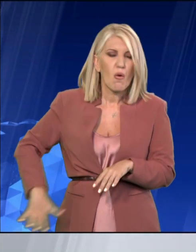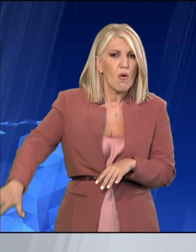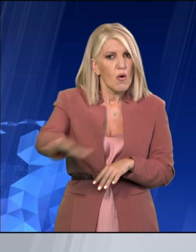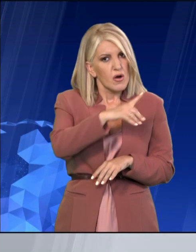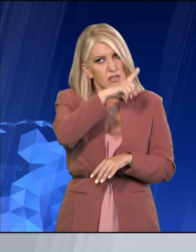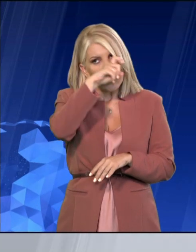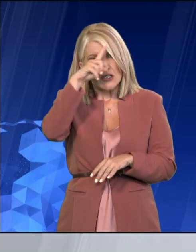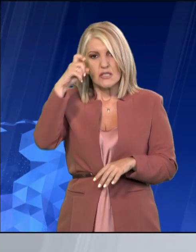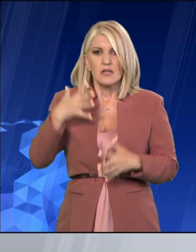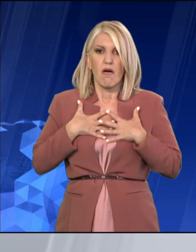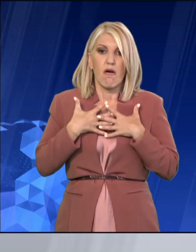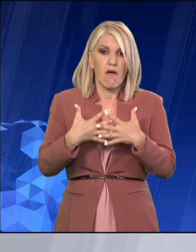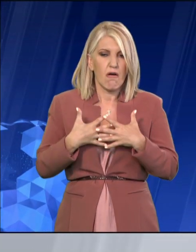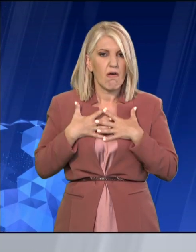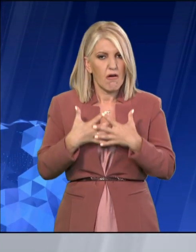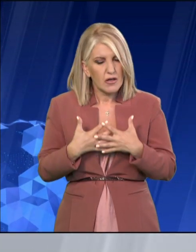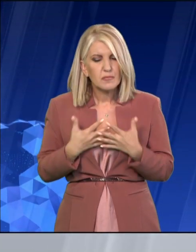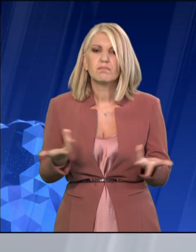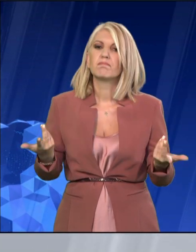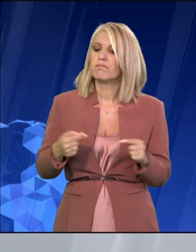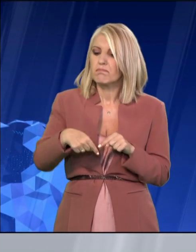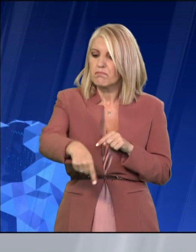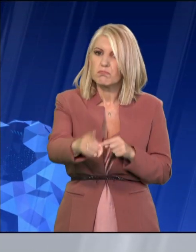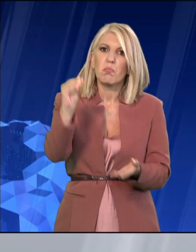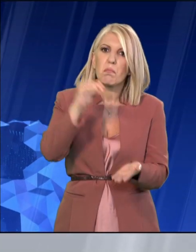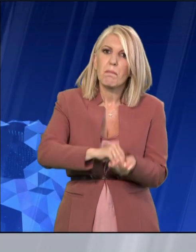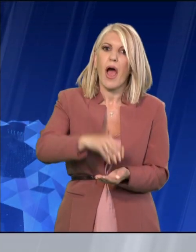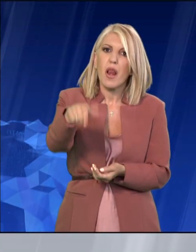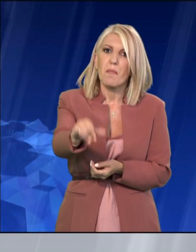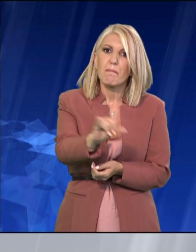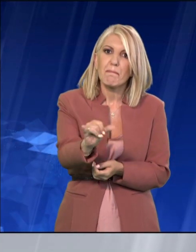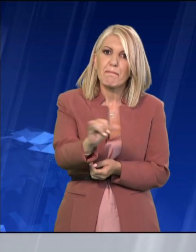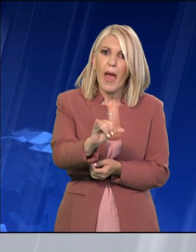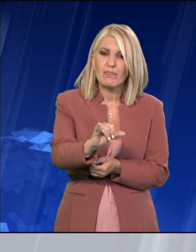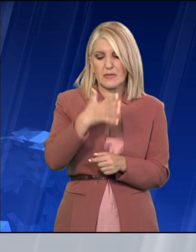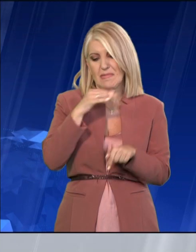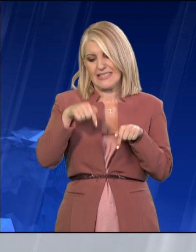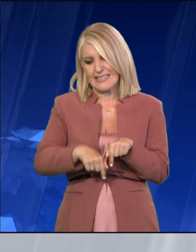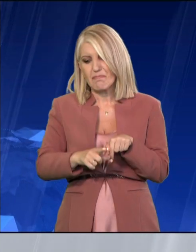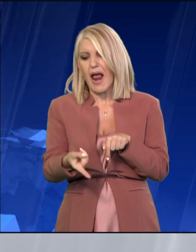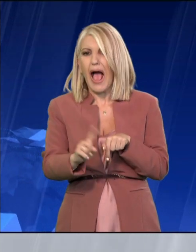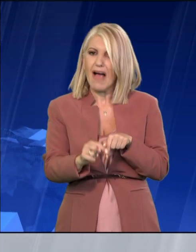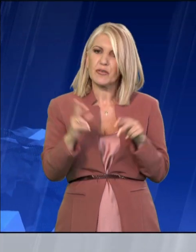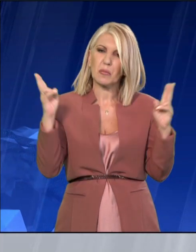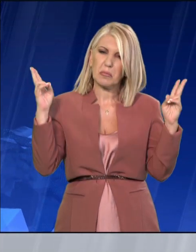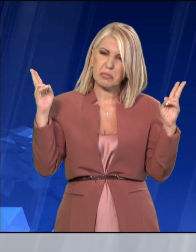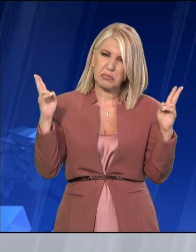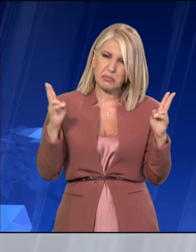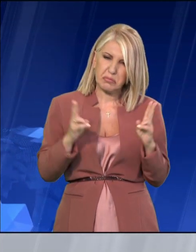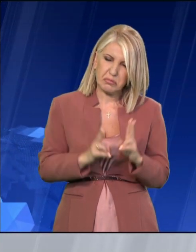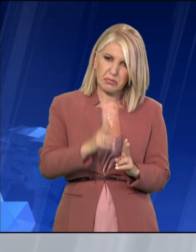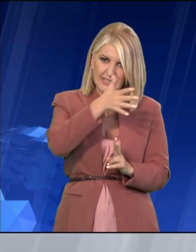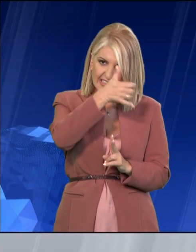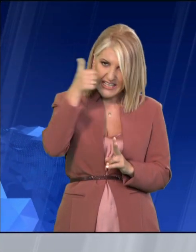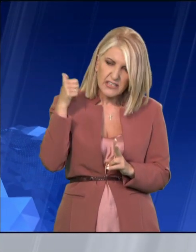αναμένεται να ανακάμψει και από την Πέμπτη. Θα ήθελα να σας ρωτήσω κυρία καθηγητά που οφείλεται αυτό το κύμα καύσωνα που πλήττει όχι μόνο την